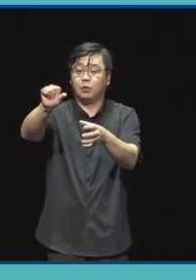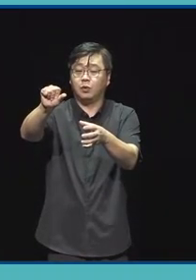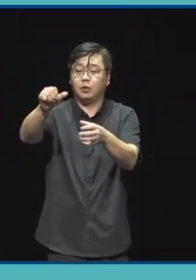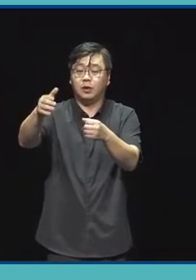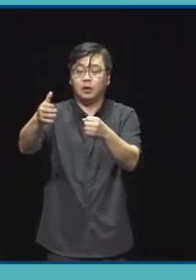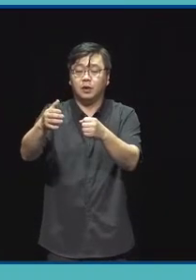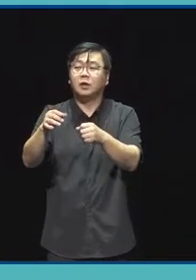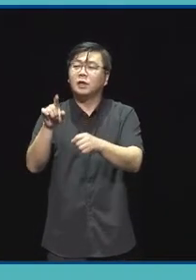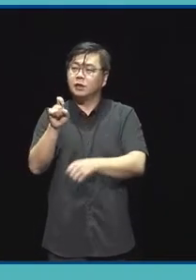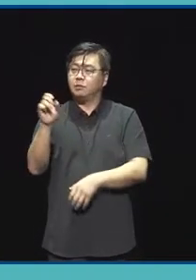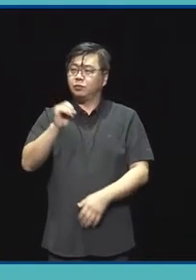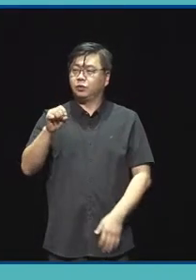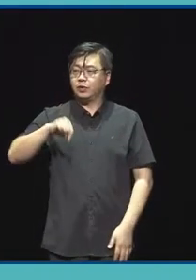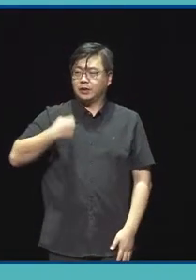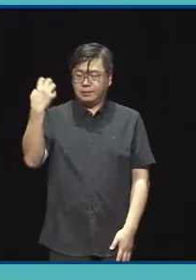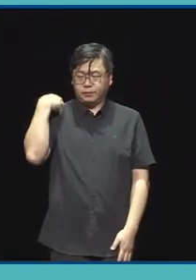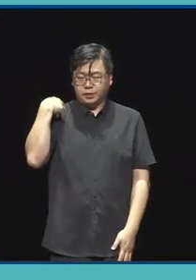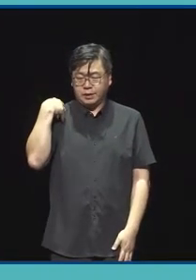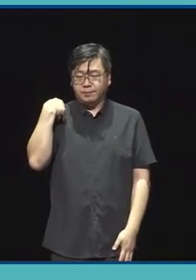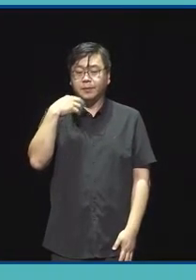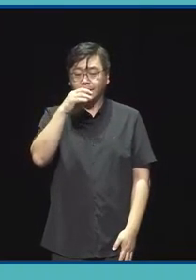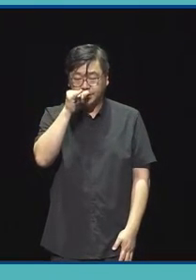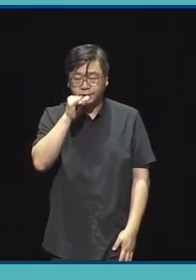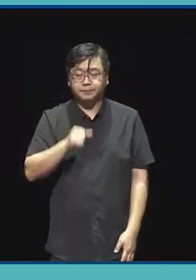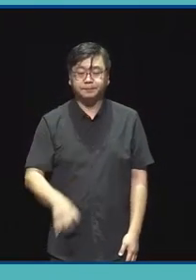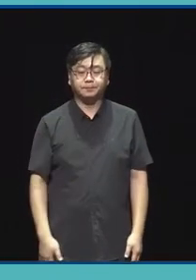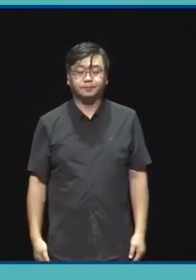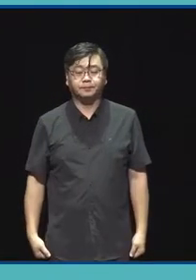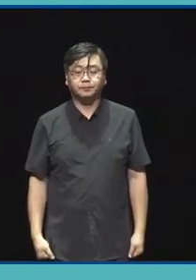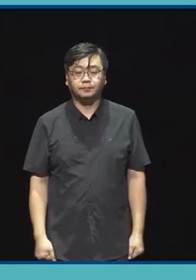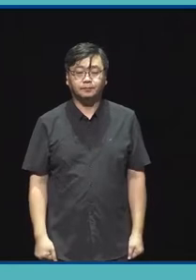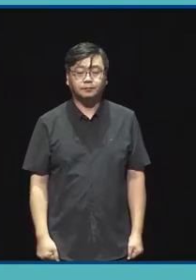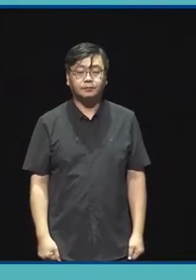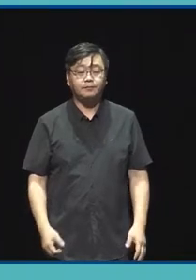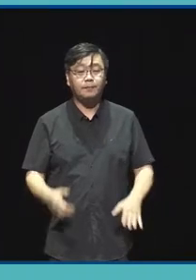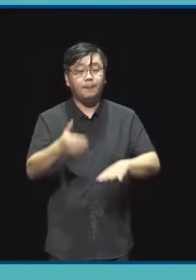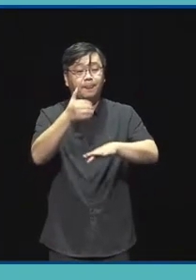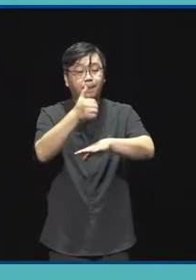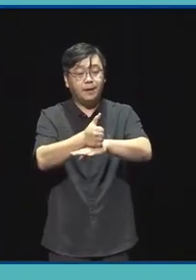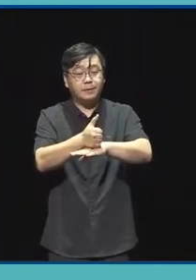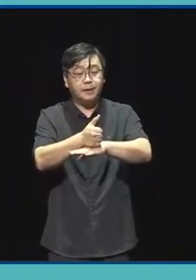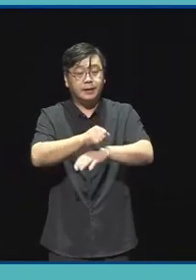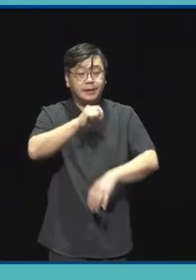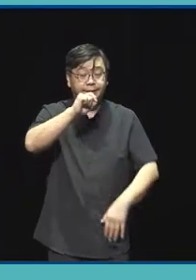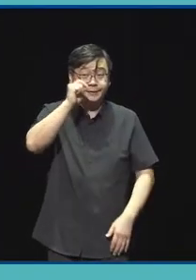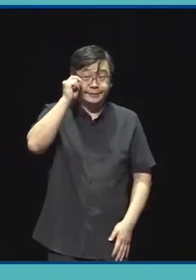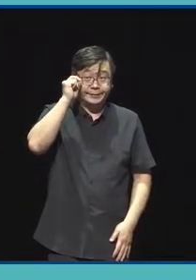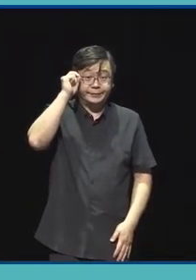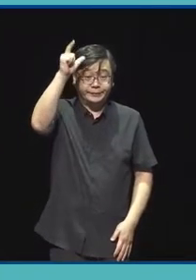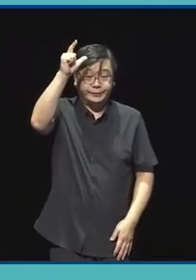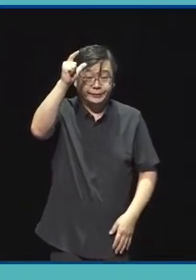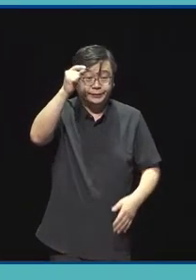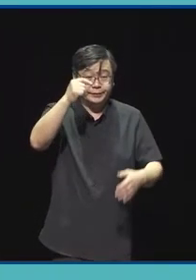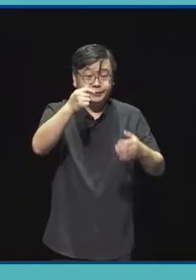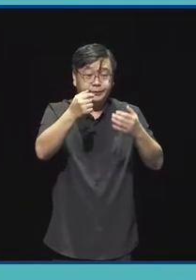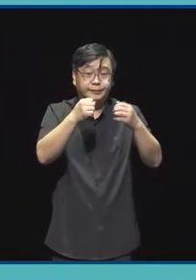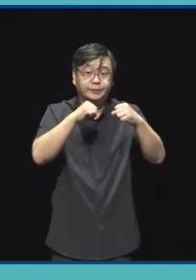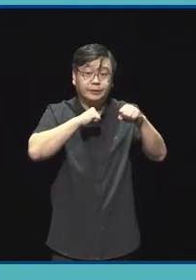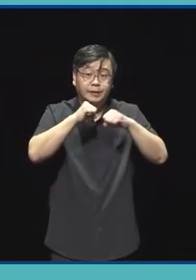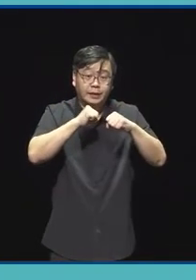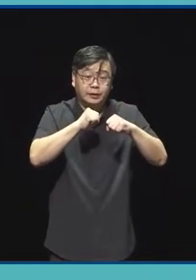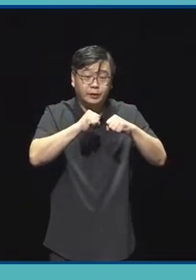사업도 역시 10% 자부담 의무가 있습니다 마지막으로 유형 3, 우수작품 후속 지원 사업에 대해서 설명드립니다